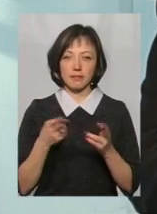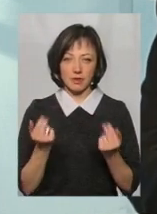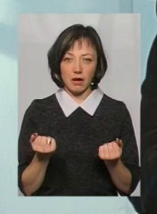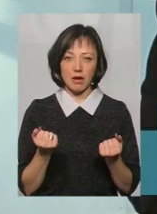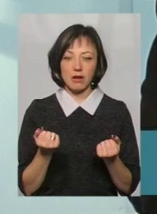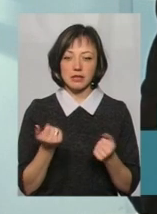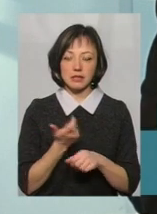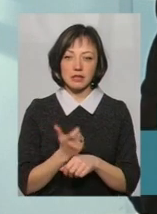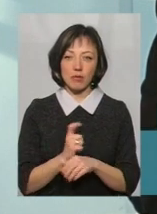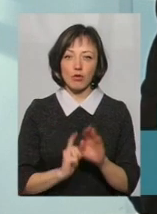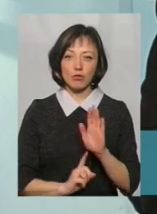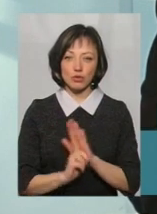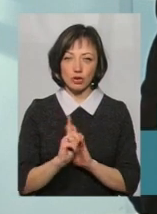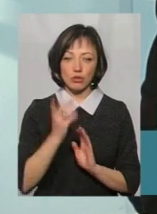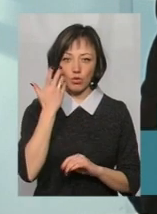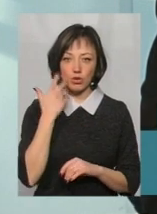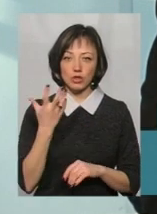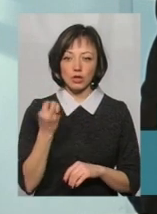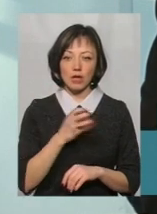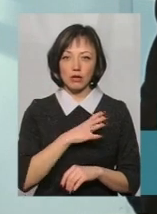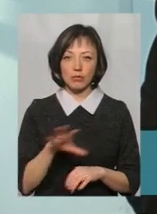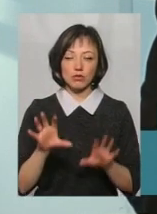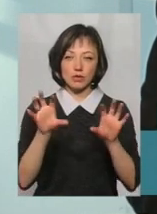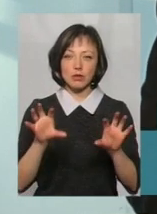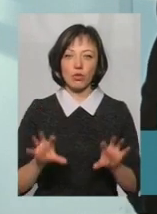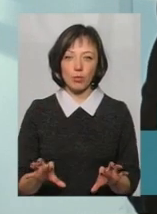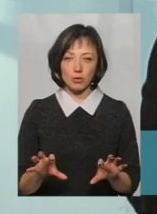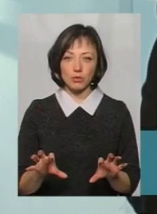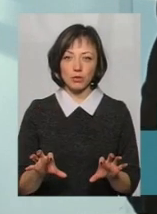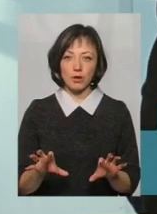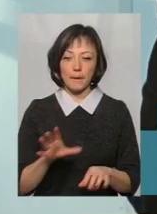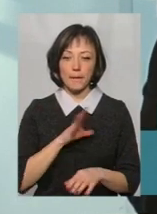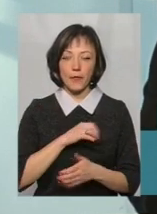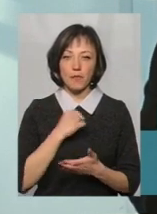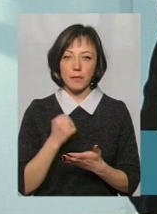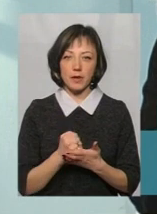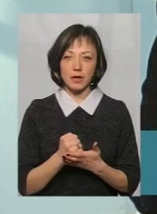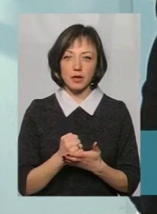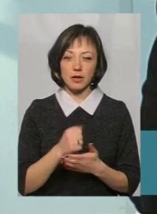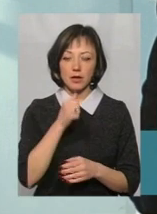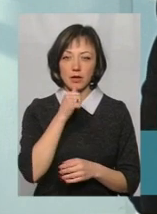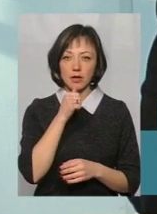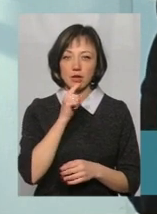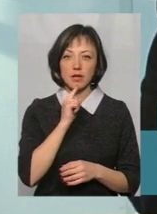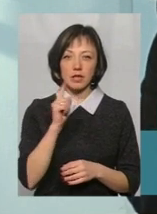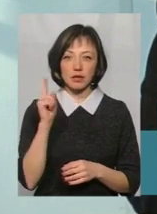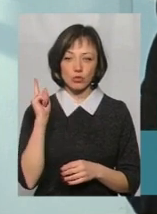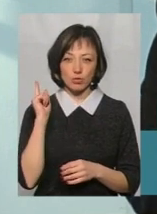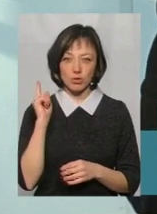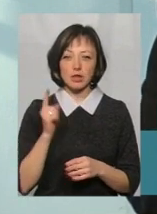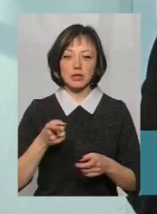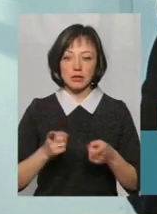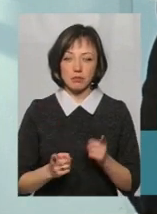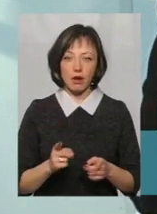з самого початку, коли ще не було закону, от, закон був прийнятий лише там рік тому, то